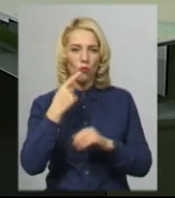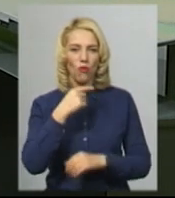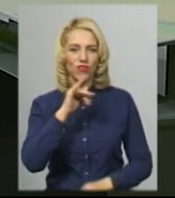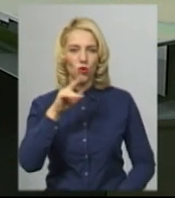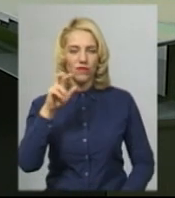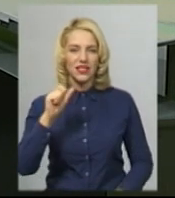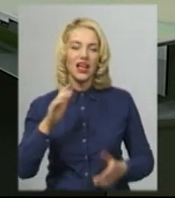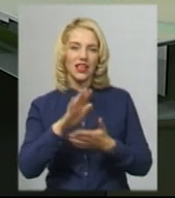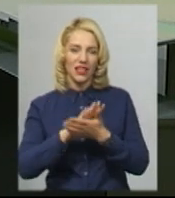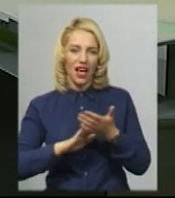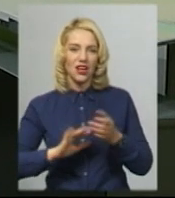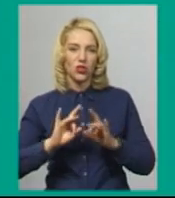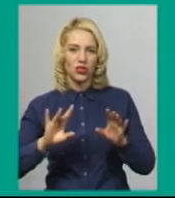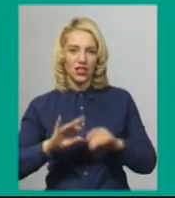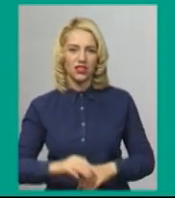Далі коротко про такі теми.